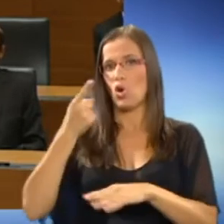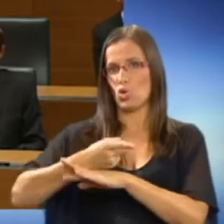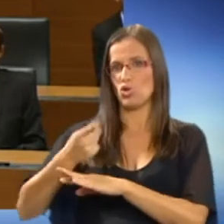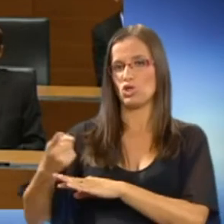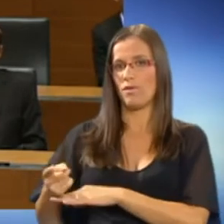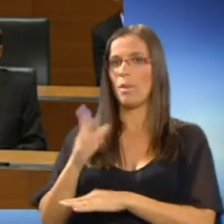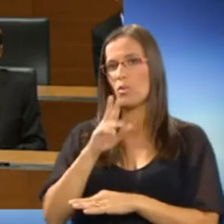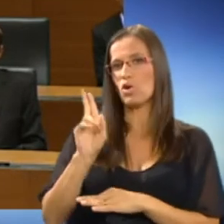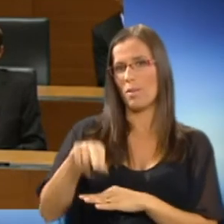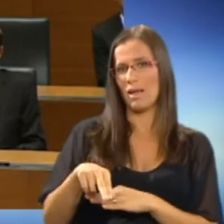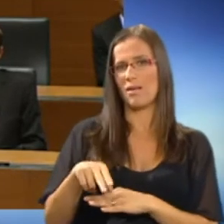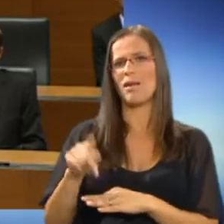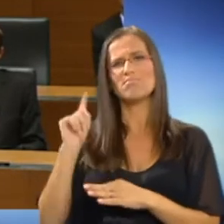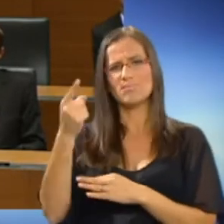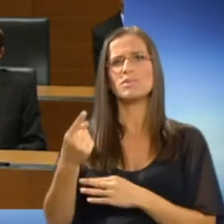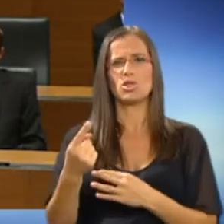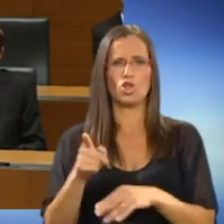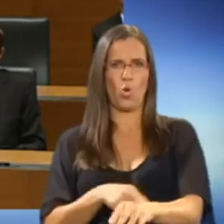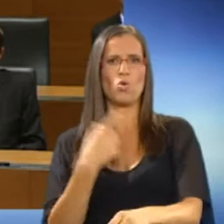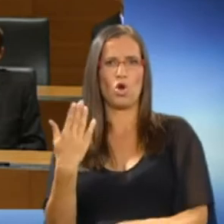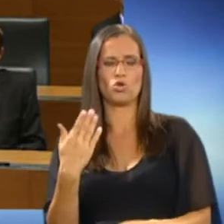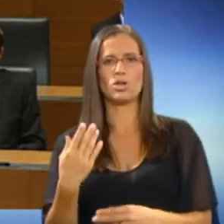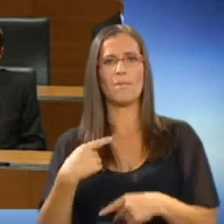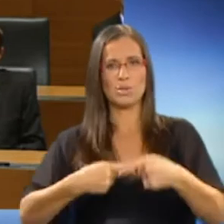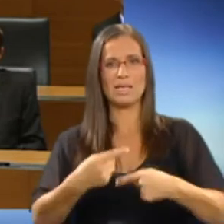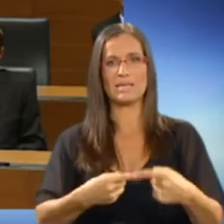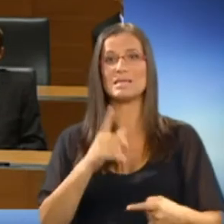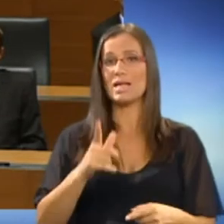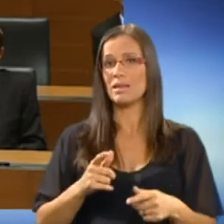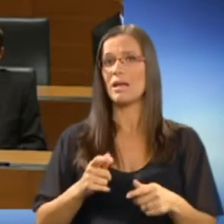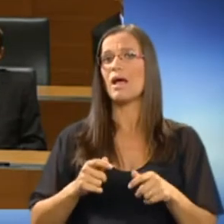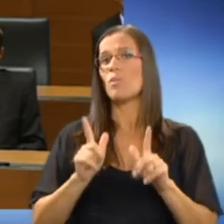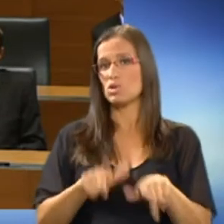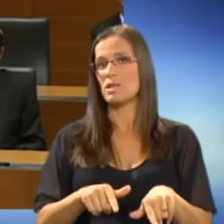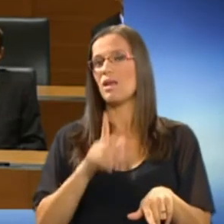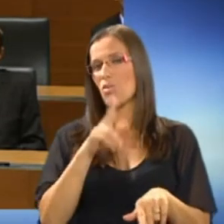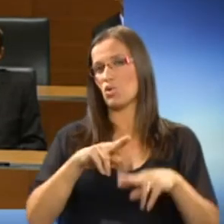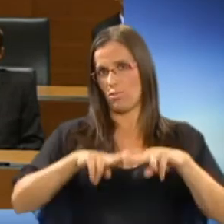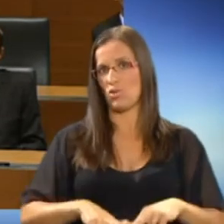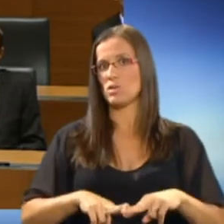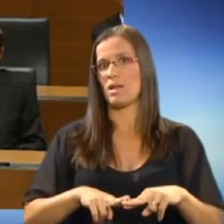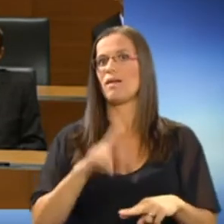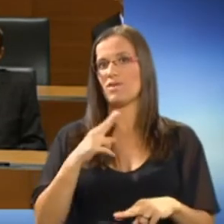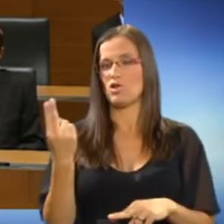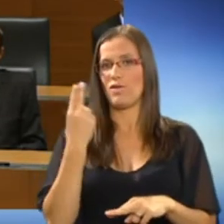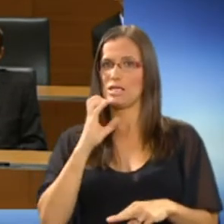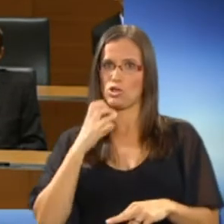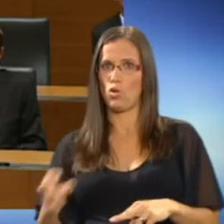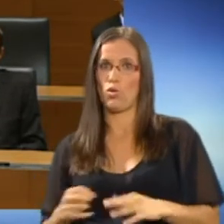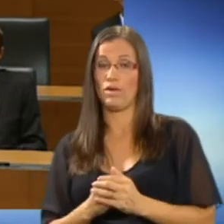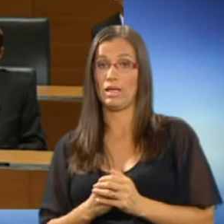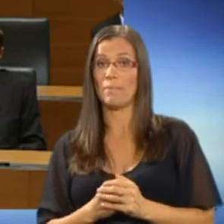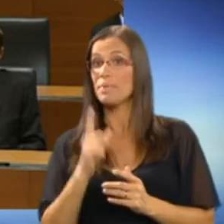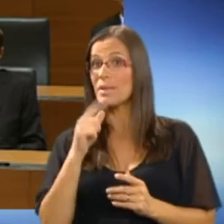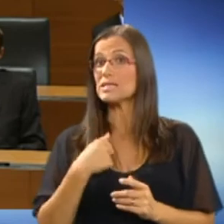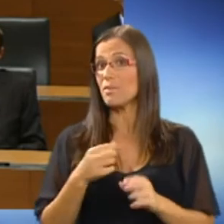imele daljnosežne posledice in pustile bodo velik pečat v slovenski zgodovini. Prepričana pa